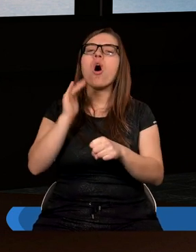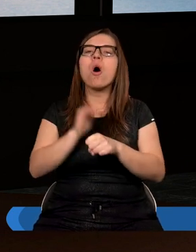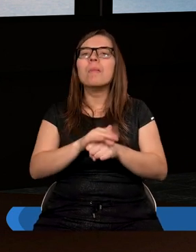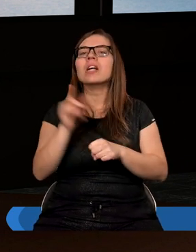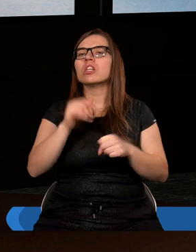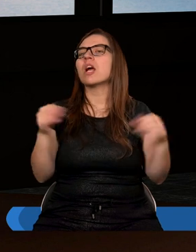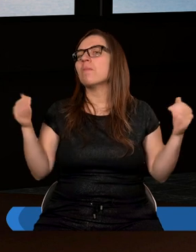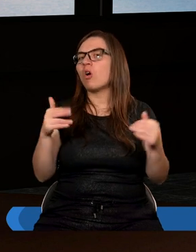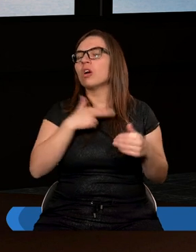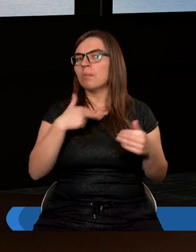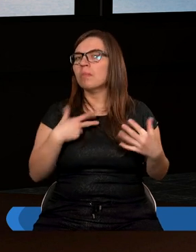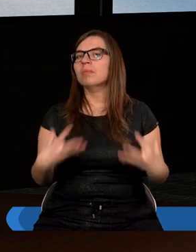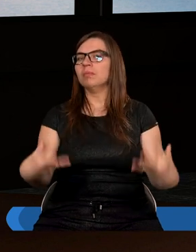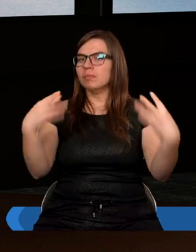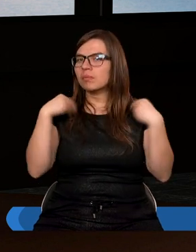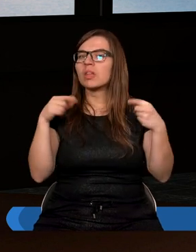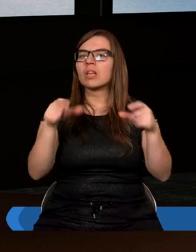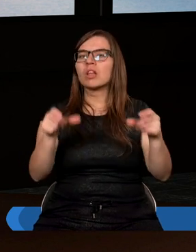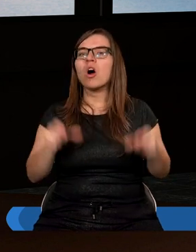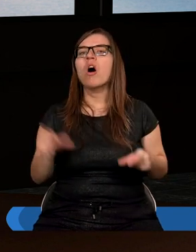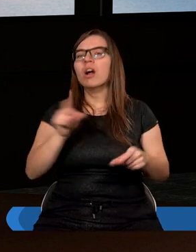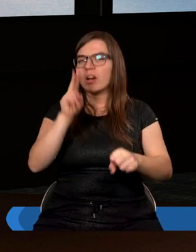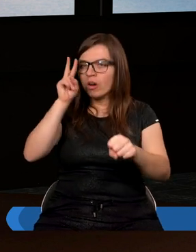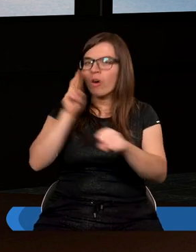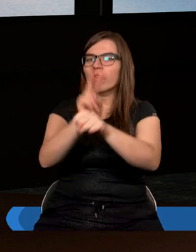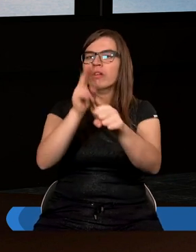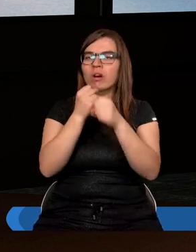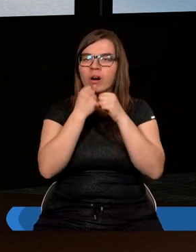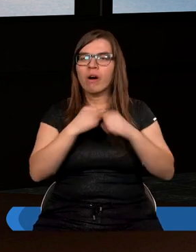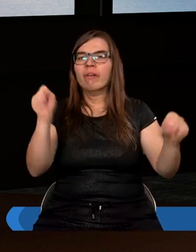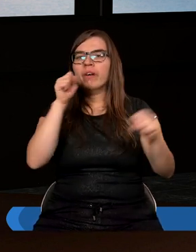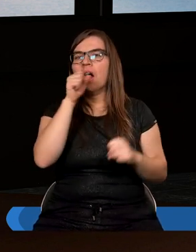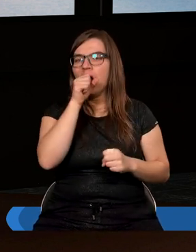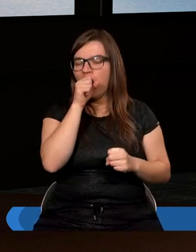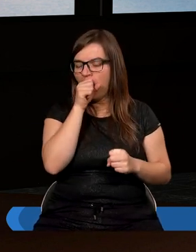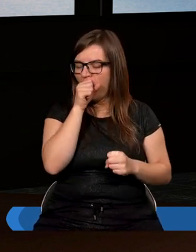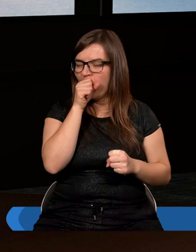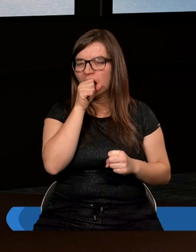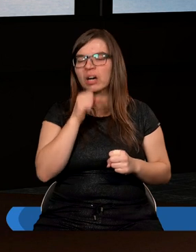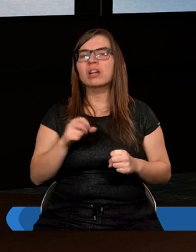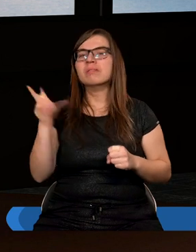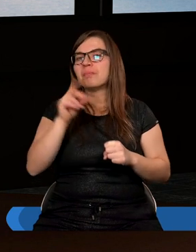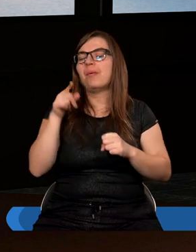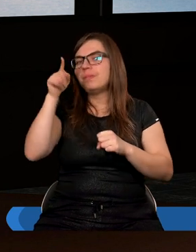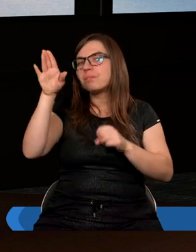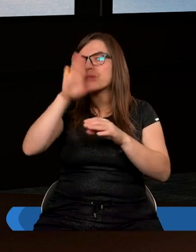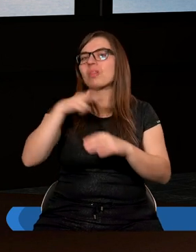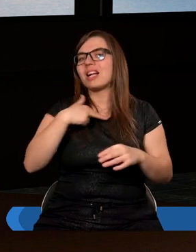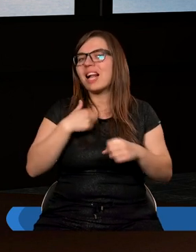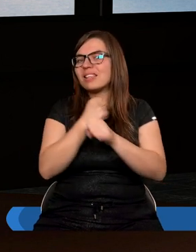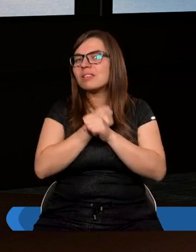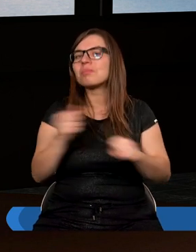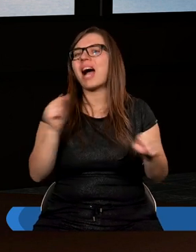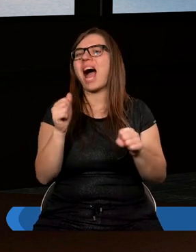możemy przystąpić do tego tronu z ufną odwagą. To nie jest też taka buta, że Panie Boże, Ty masz mi wybaczyć, bo mi tak obiecałeś, ale to jest